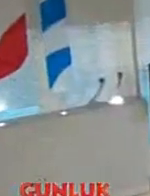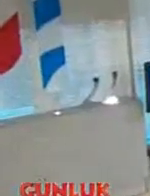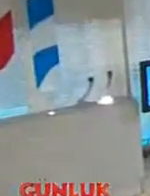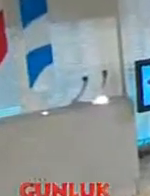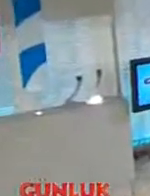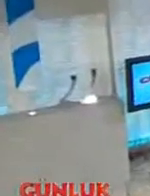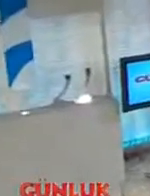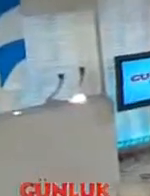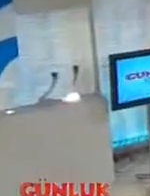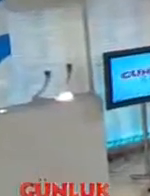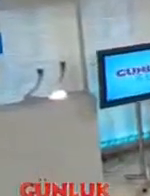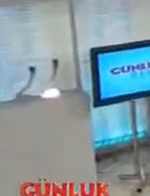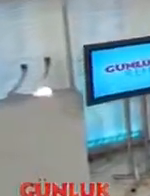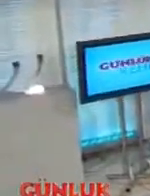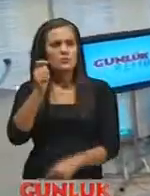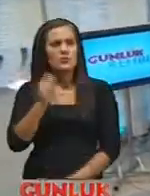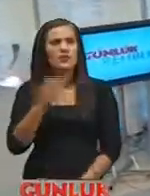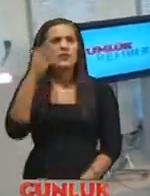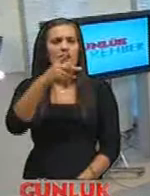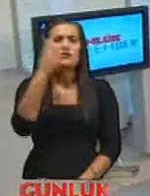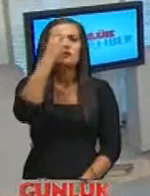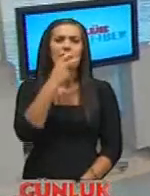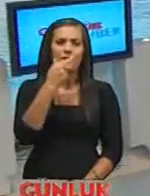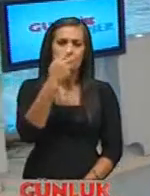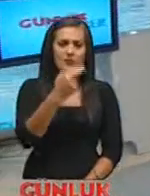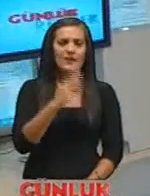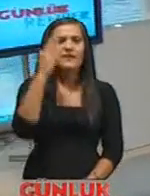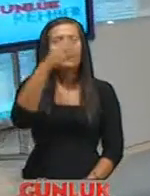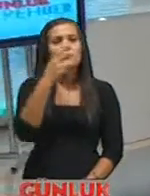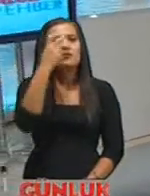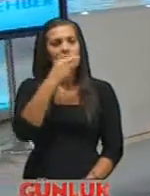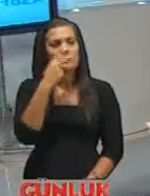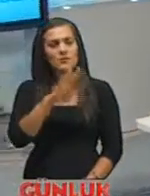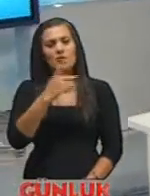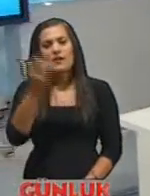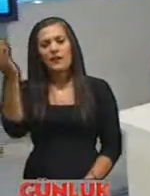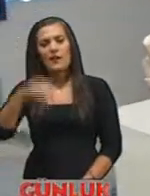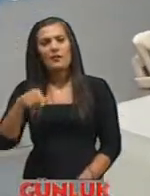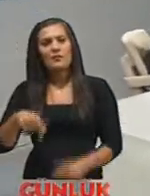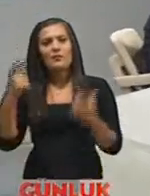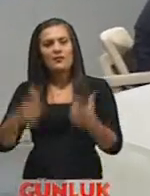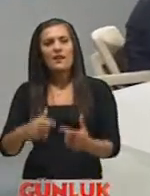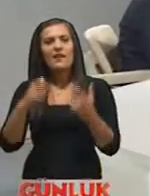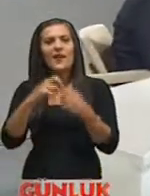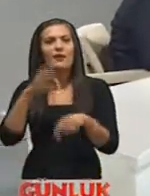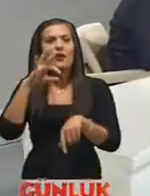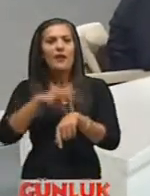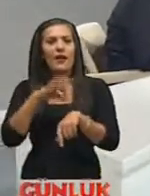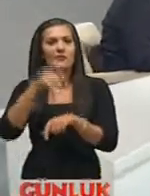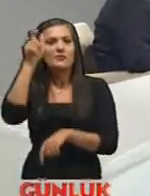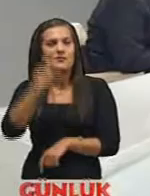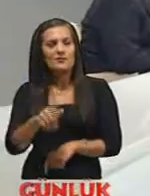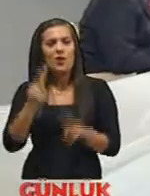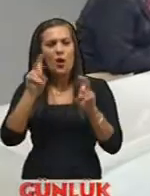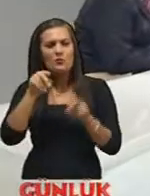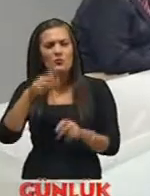Hocam benim işim de zor Çok orada şarkı söyle Sonra gel burada Ağzınıza sağlık Rektör yardımcısıyla